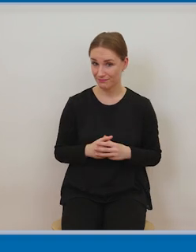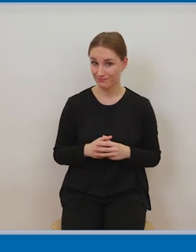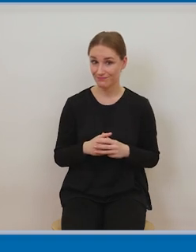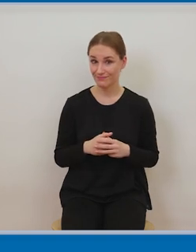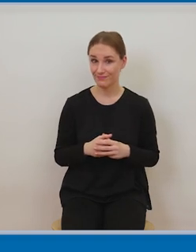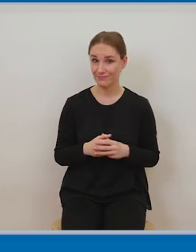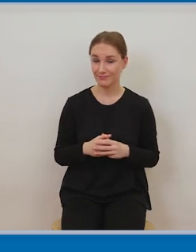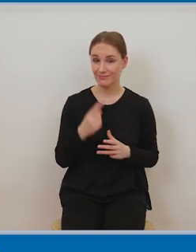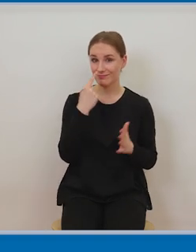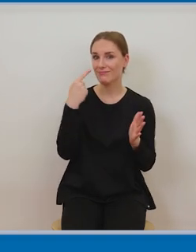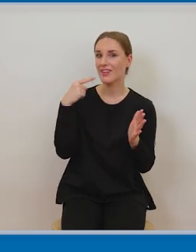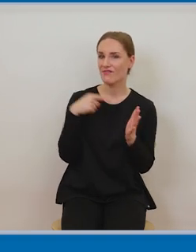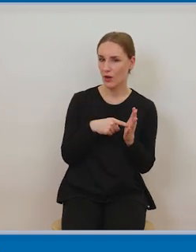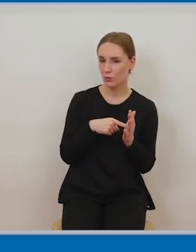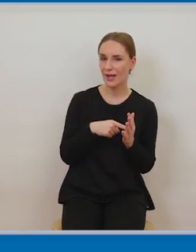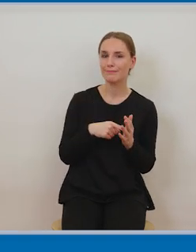formalnym